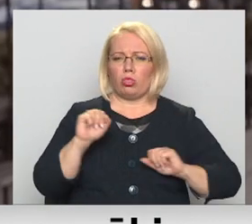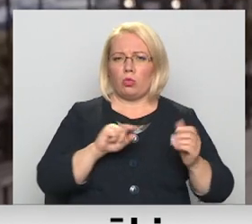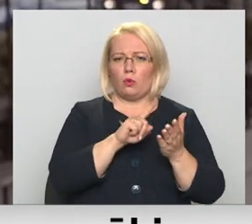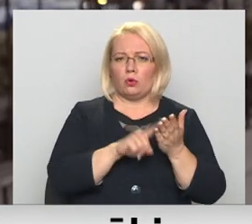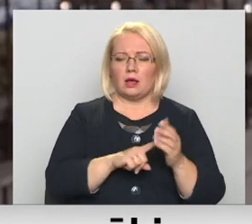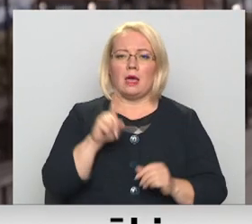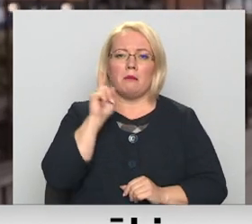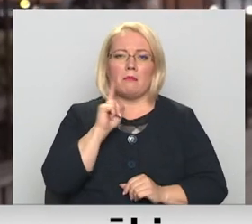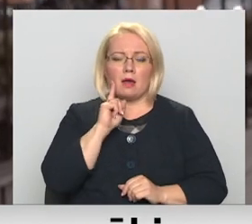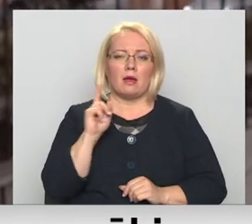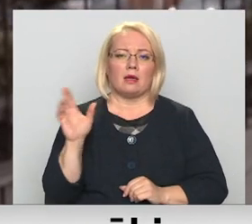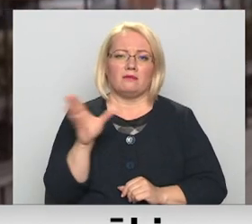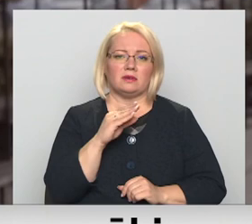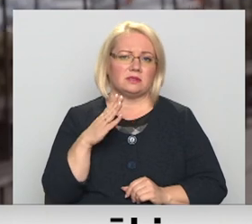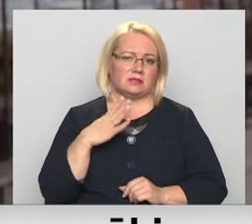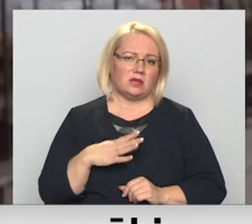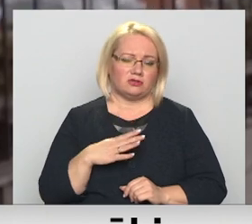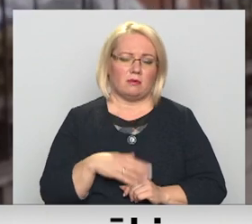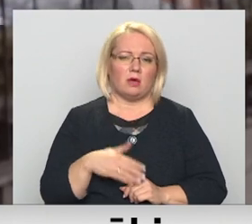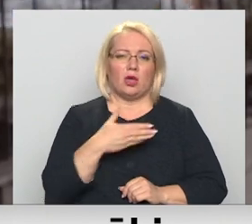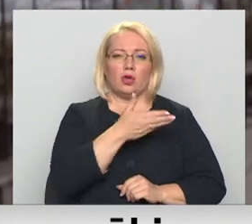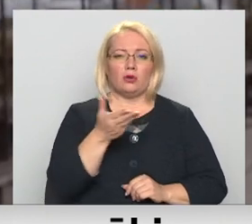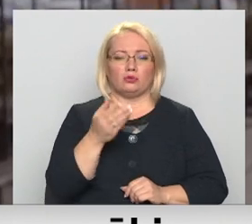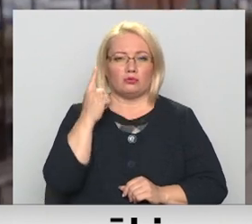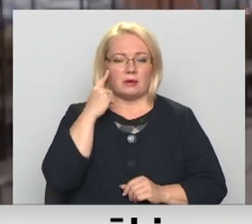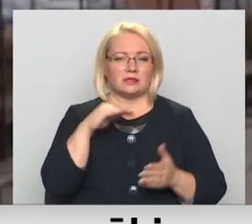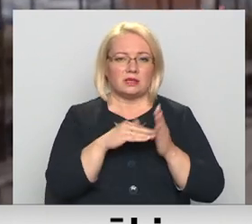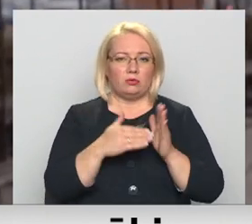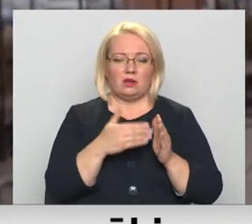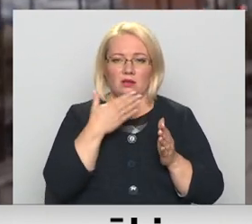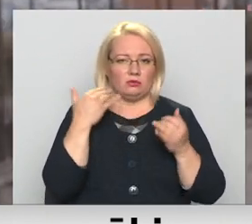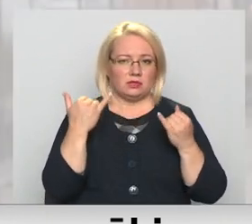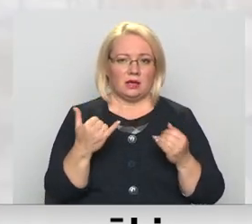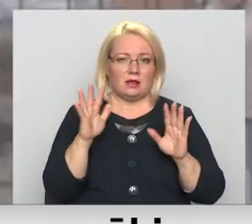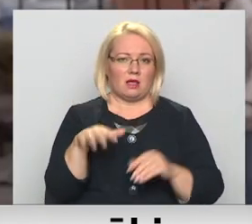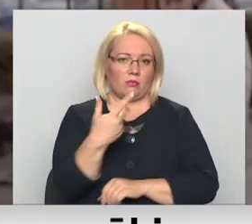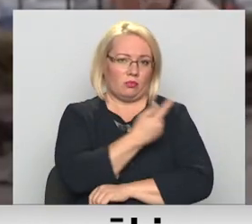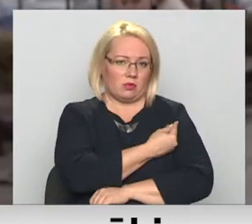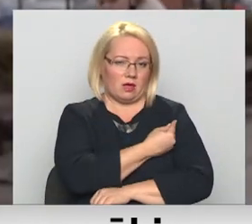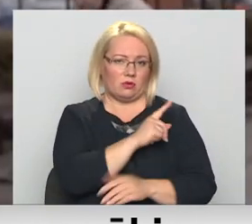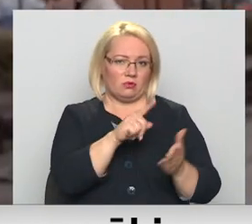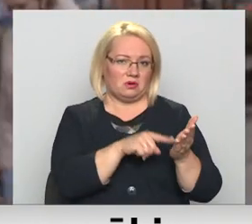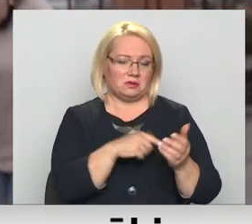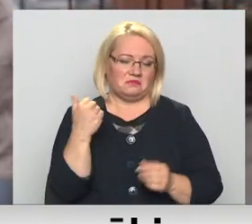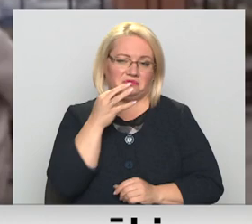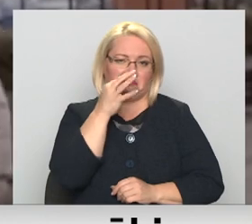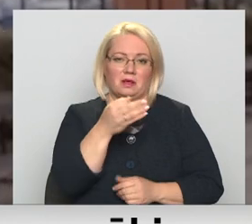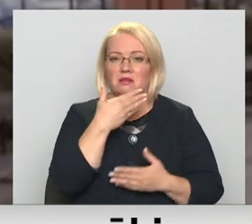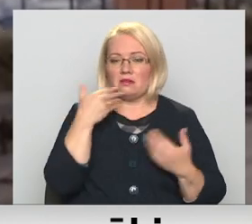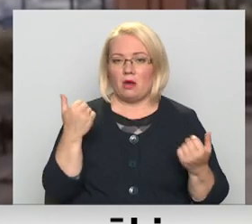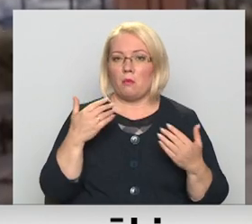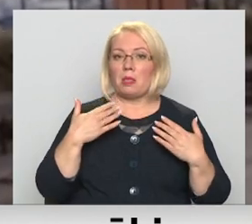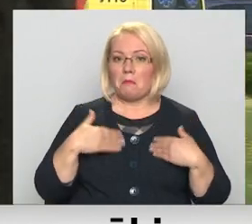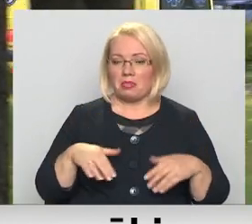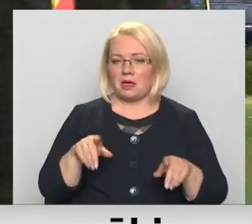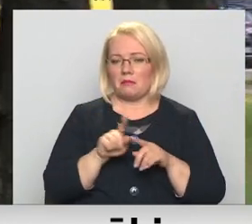Pagaidām visu ciešam. Tad jūs saprāt, situāciju pagaidām nav tik slikta, lai potētos. Nav tik slikta, bet patīkam